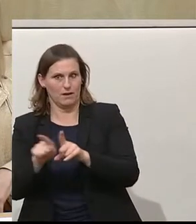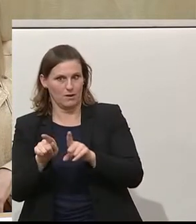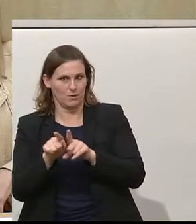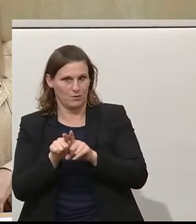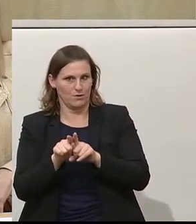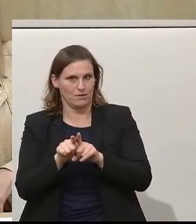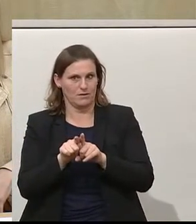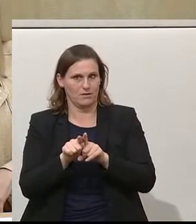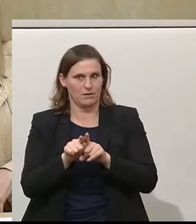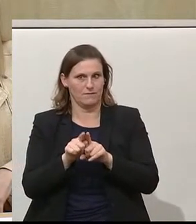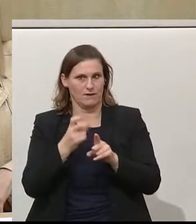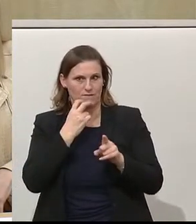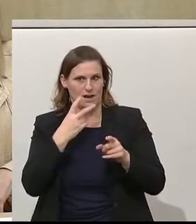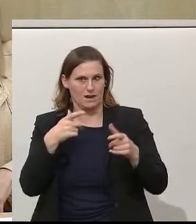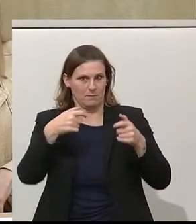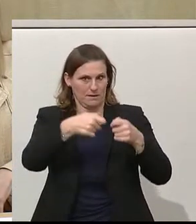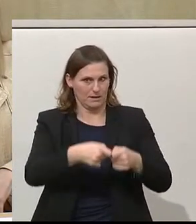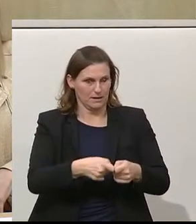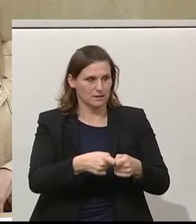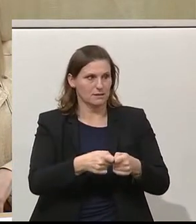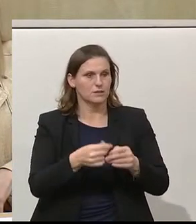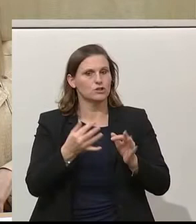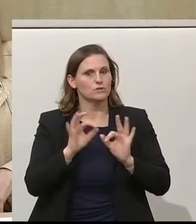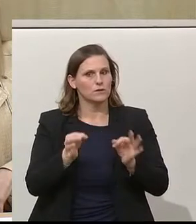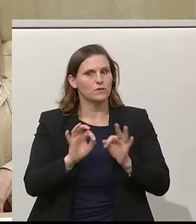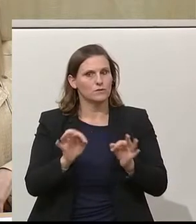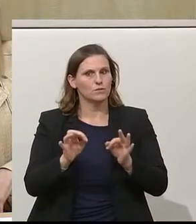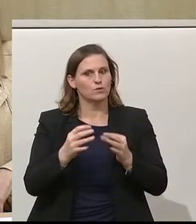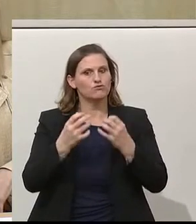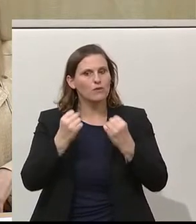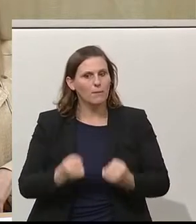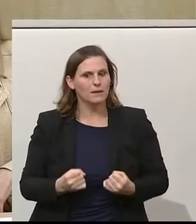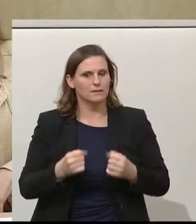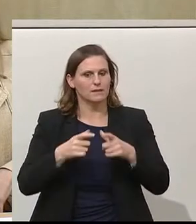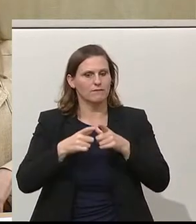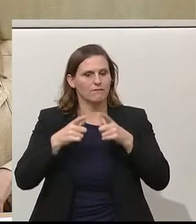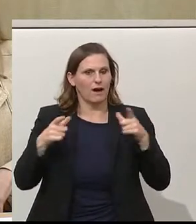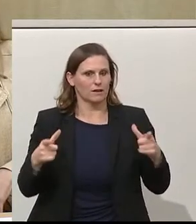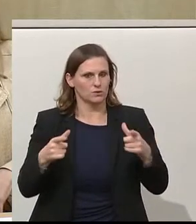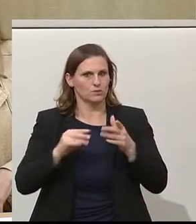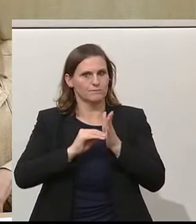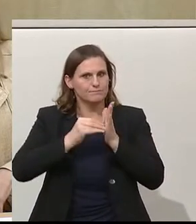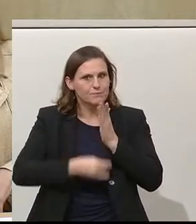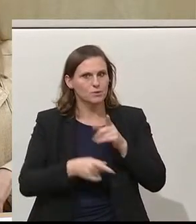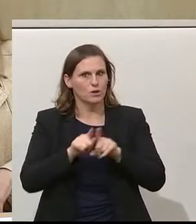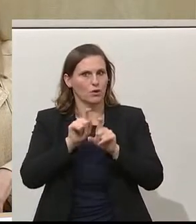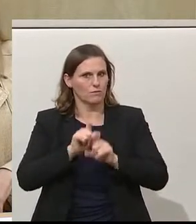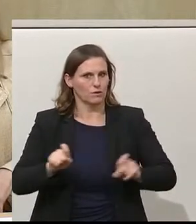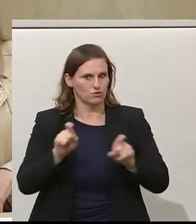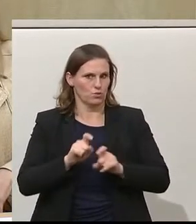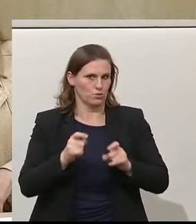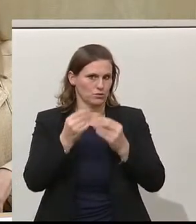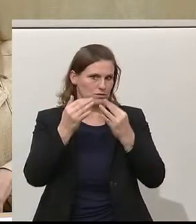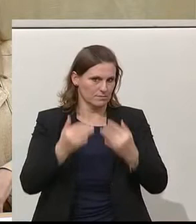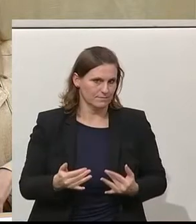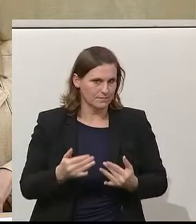einzuhalten, wenn ihr beitreten wollt. Und das gilt speziell für den Stabilitäts und Wachstumspakt und für die Verschuldungsquoten. Darauf